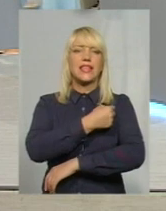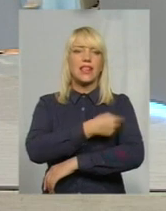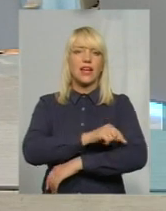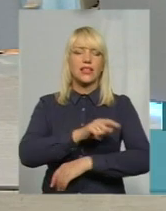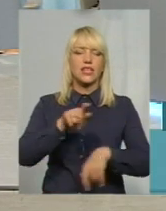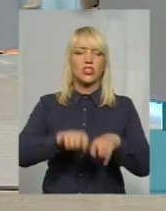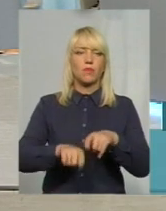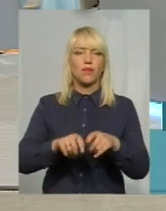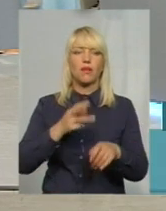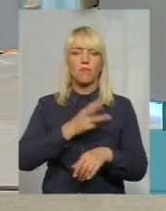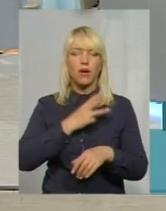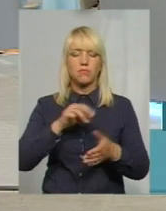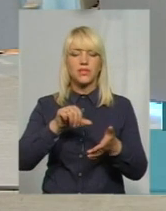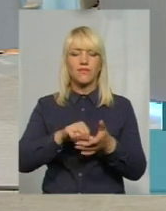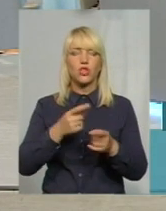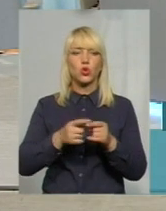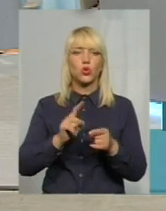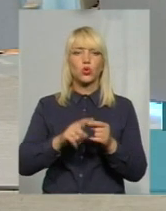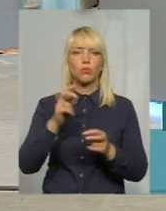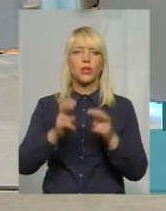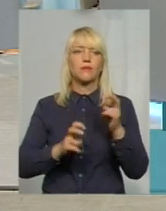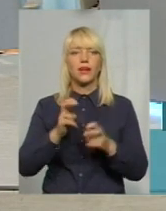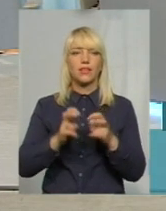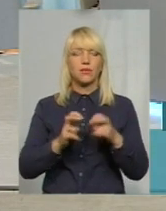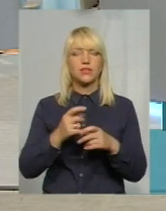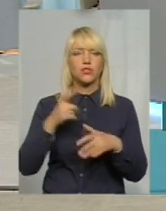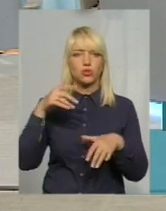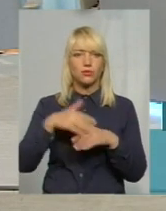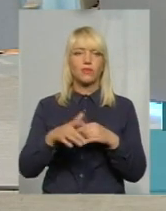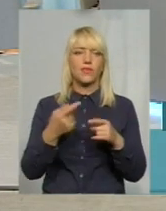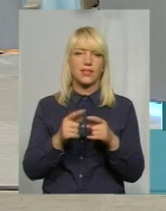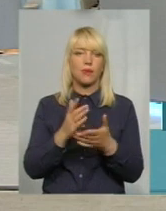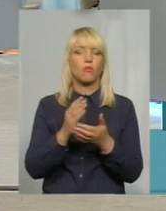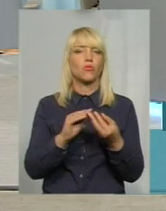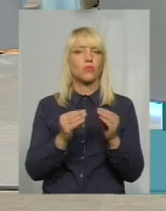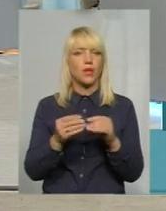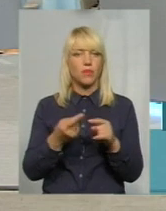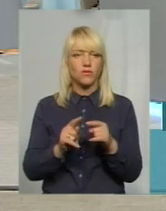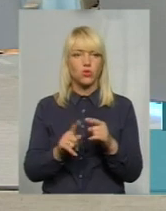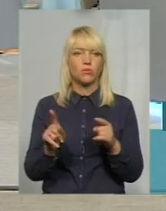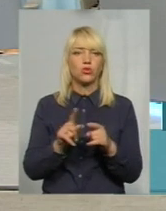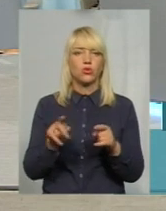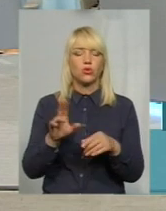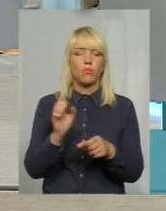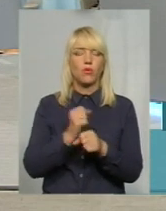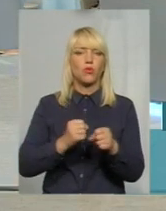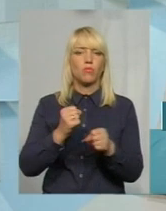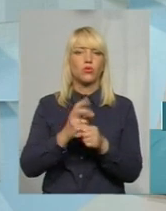того підприємства, хоча це є проблеми в цьому, яке проводило обробіток.